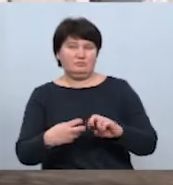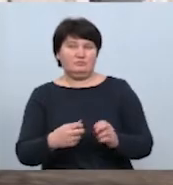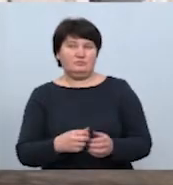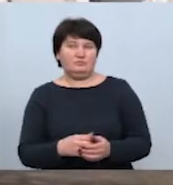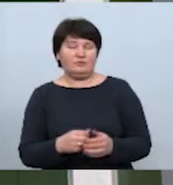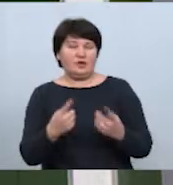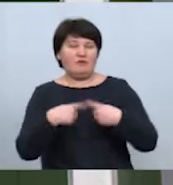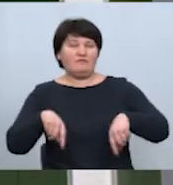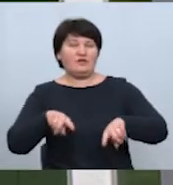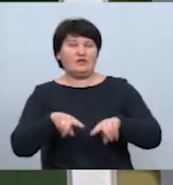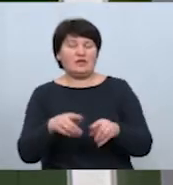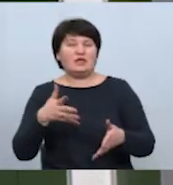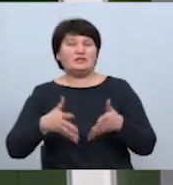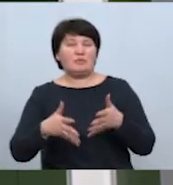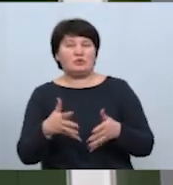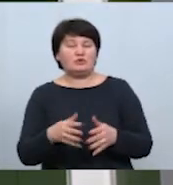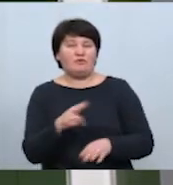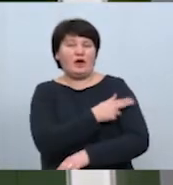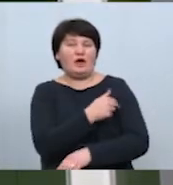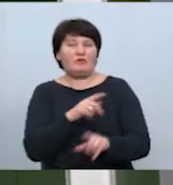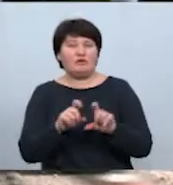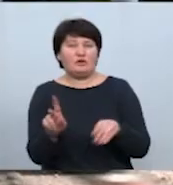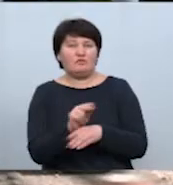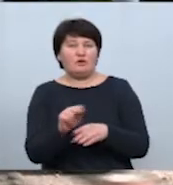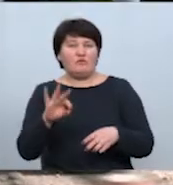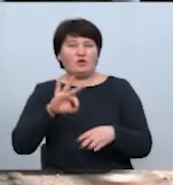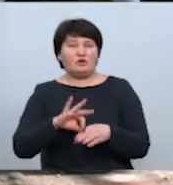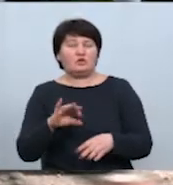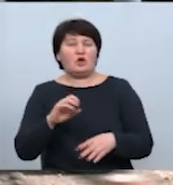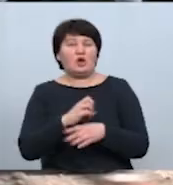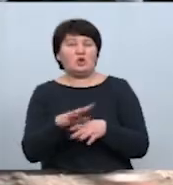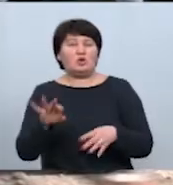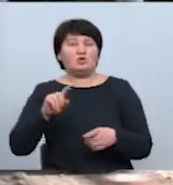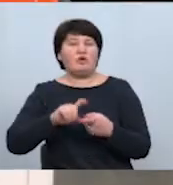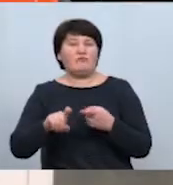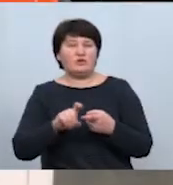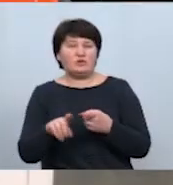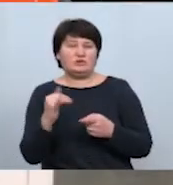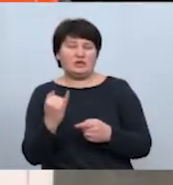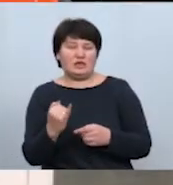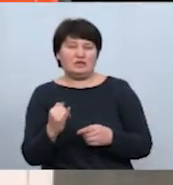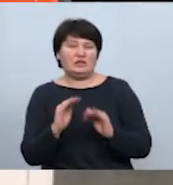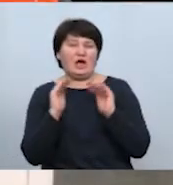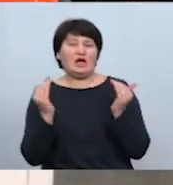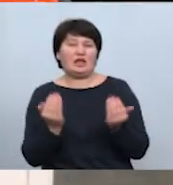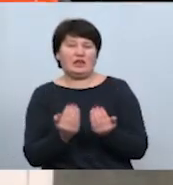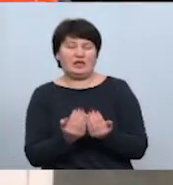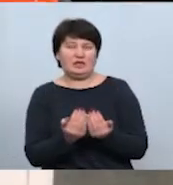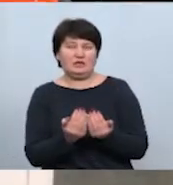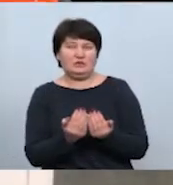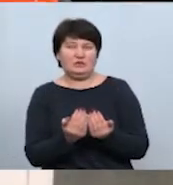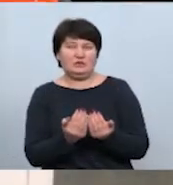Відділення Заболотівської лікарні, у якому лікували хвору на коронавірус, на карантині. Вона не повідомила, що вона